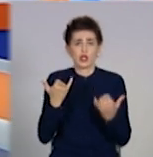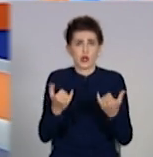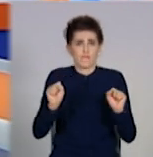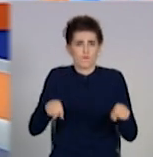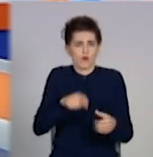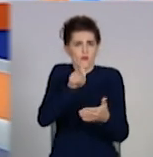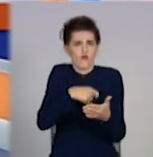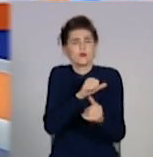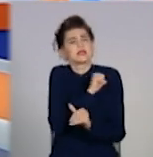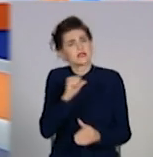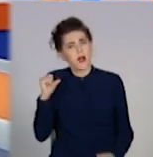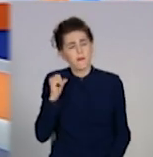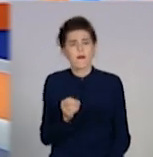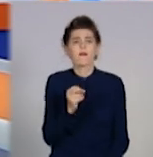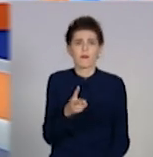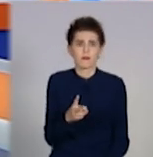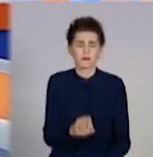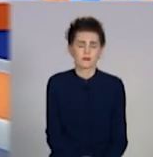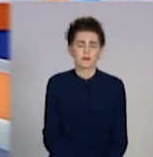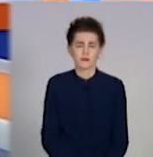і самостійно. Як – дивіться далі.